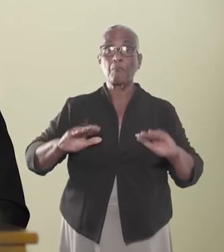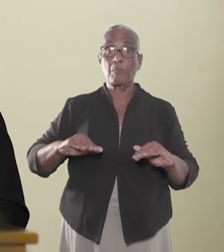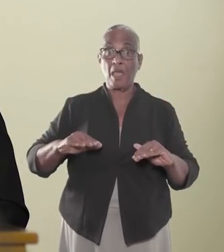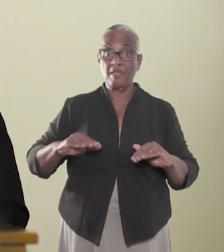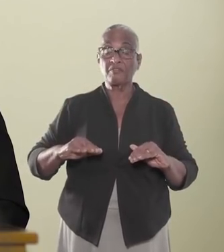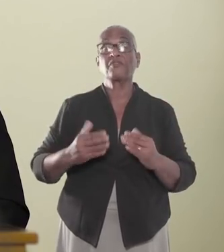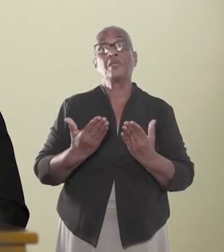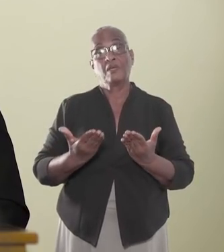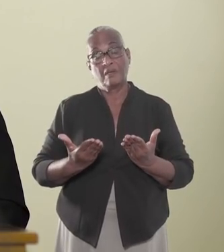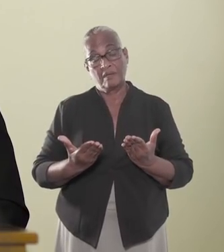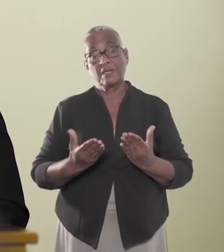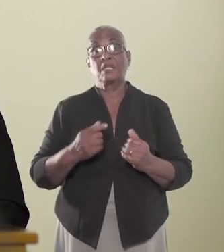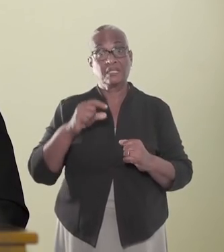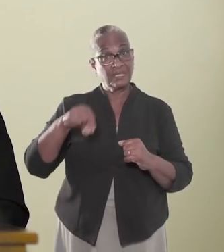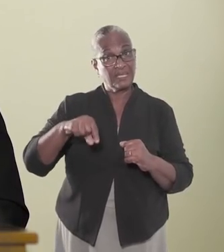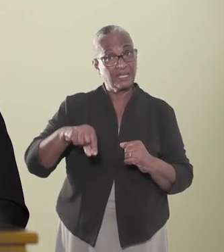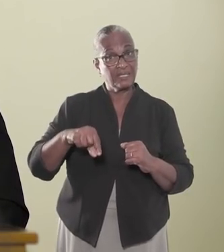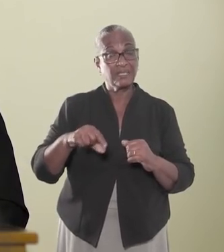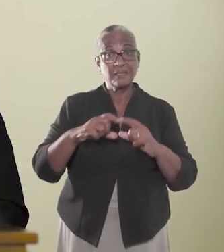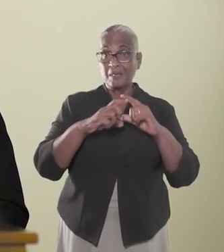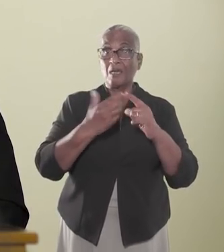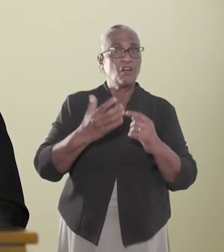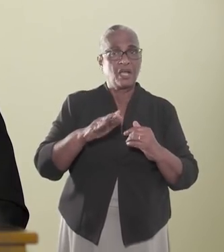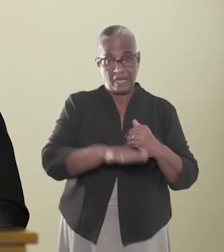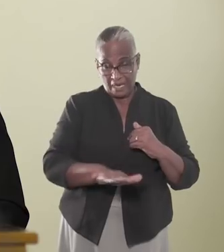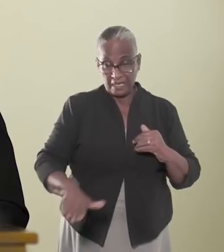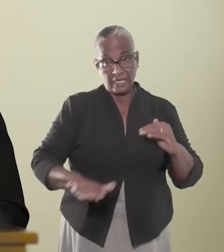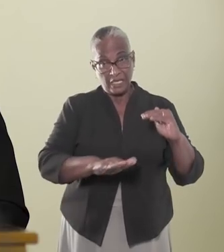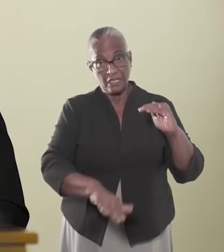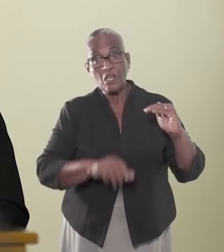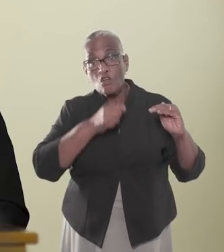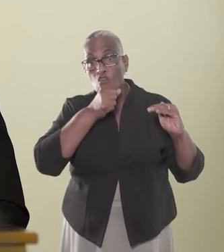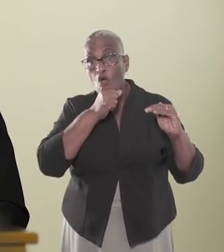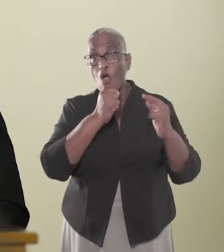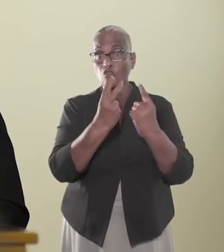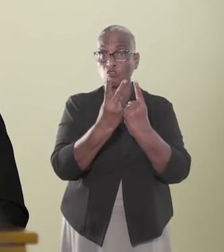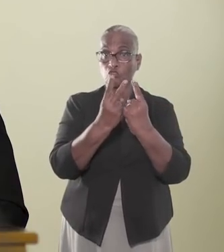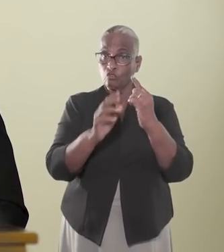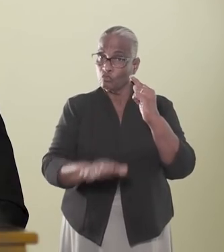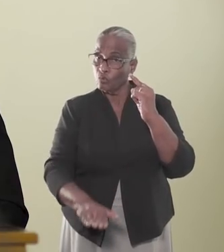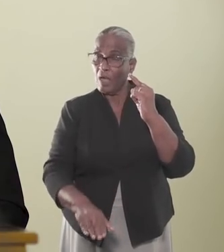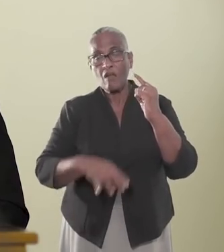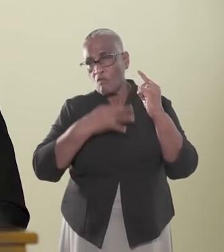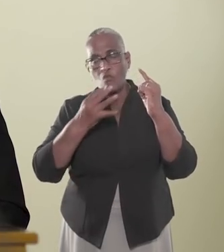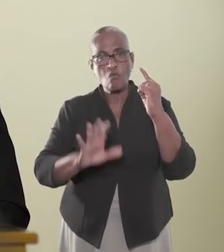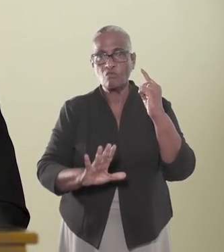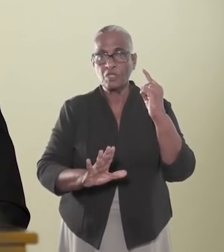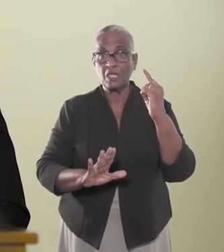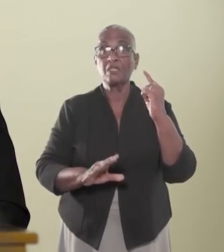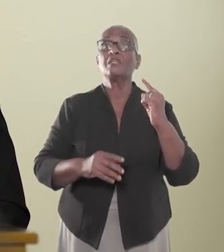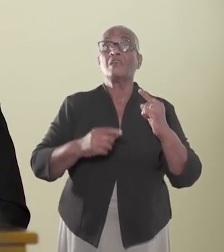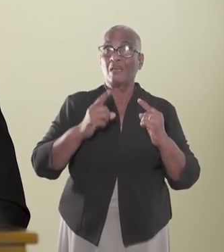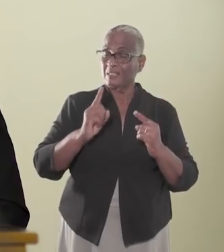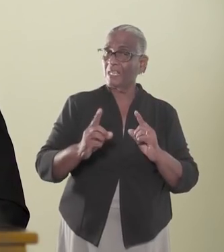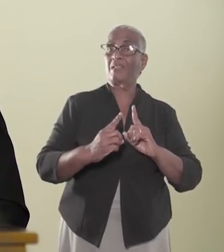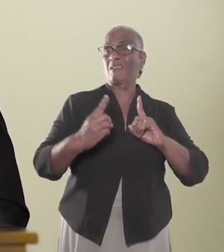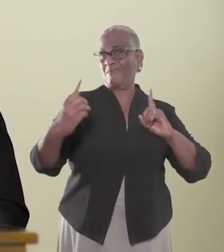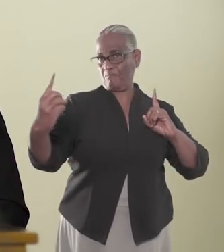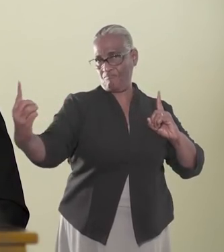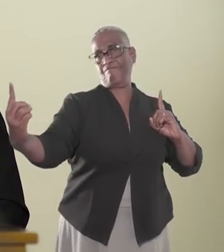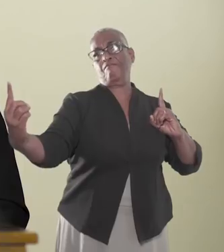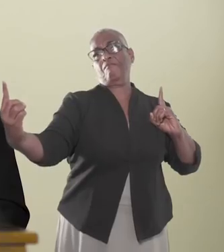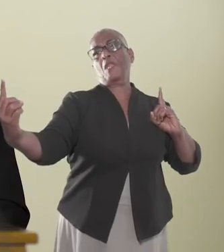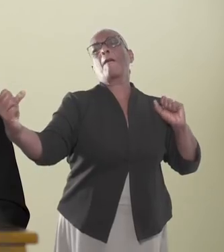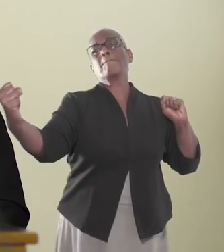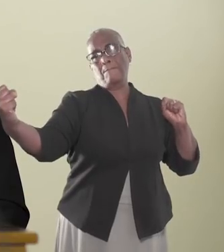neusbedekking. Voortschrijdend in zich leert dat dit niet nodig is voor kinderen onder de twaalf jaar. 2. Neem de